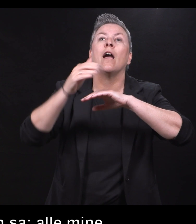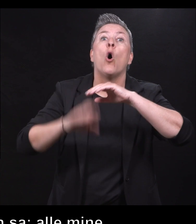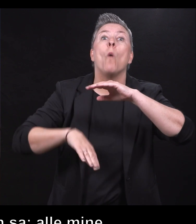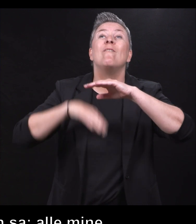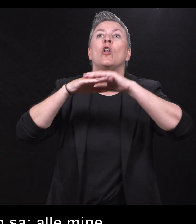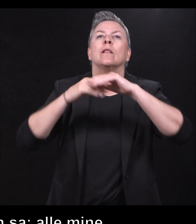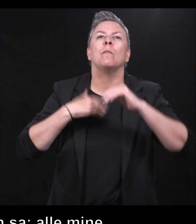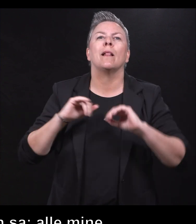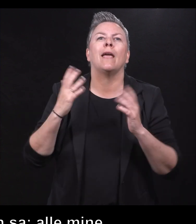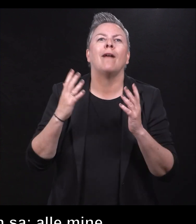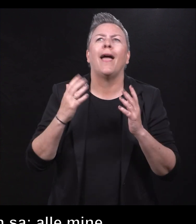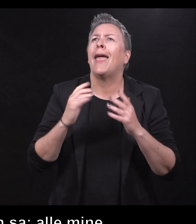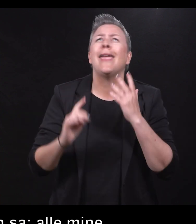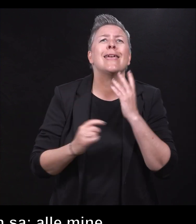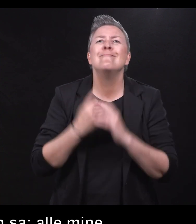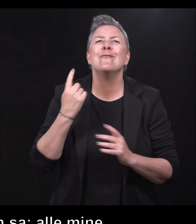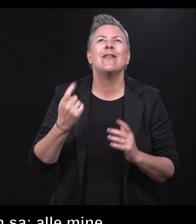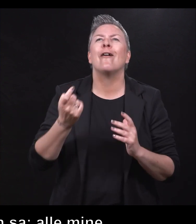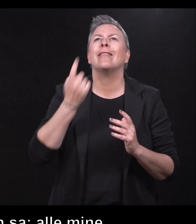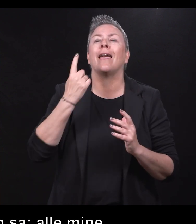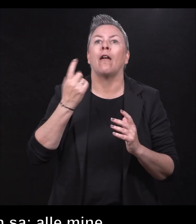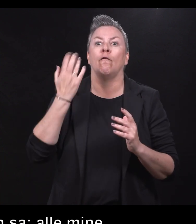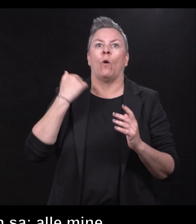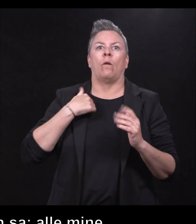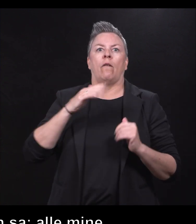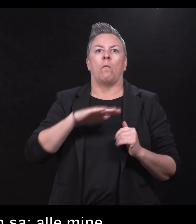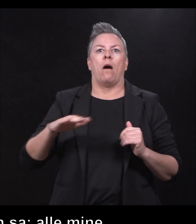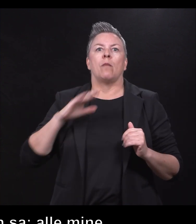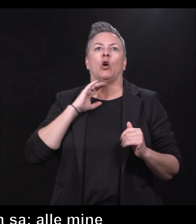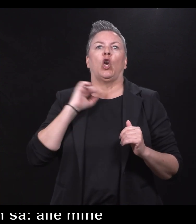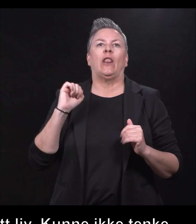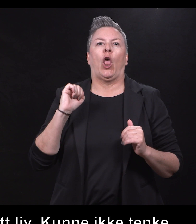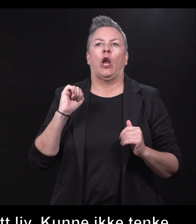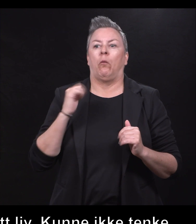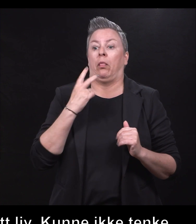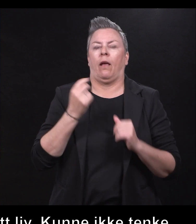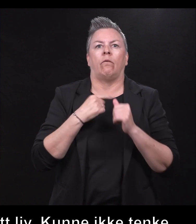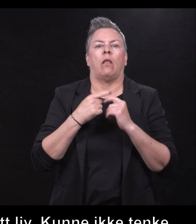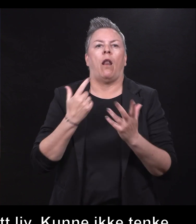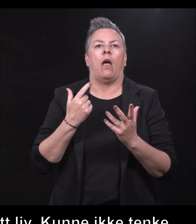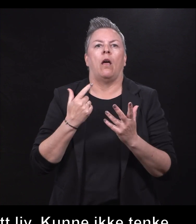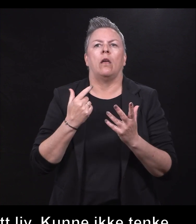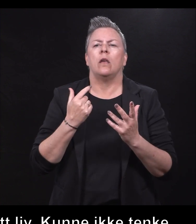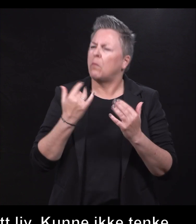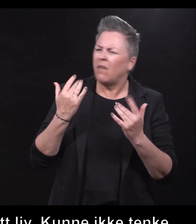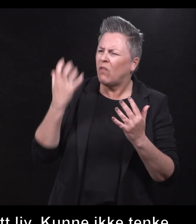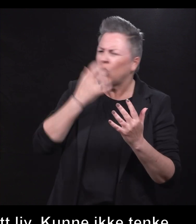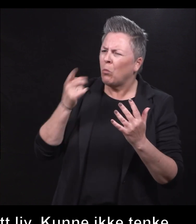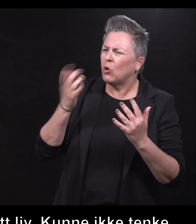var ikke mulig å tenke seg da jeg var barn på grunnløka, på 30-tallet. Hva drømte du om da?